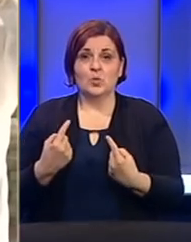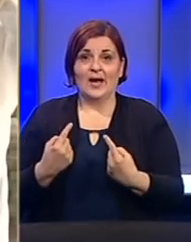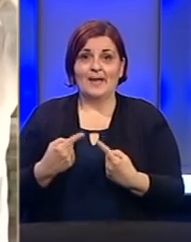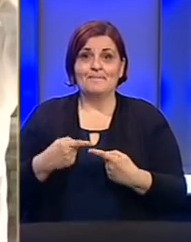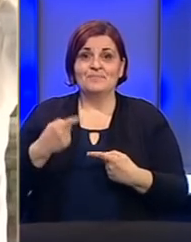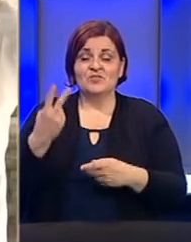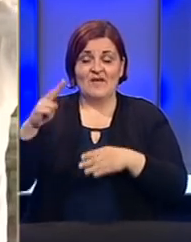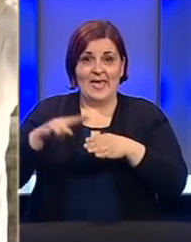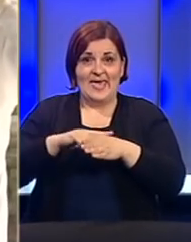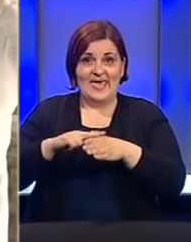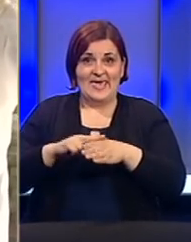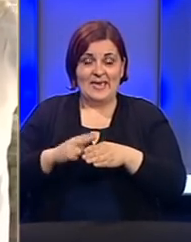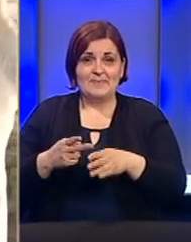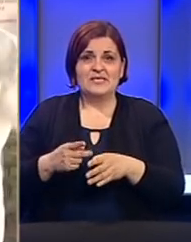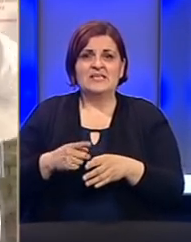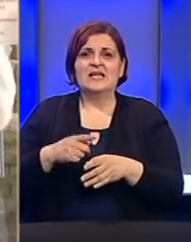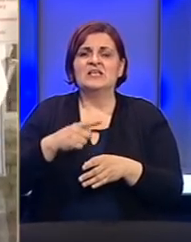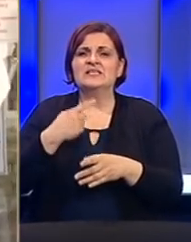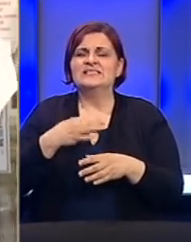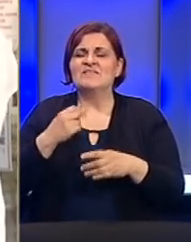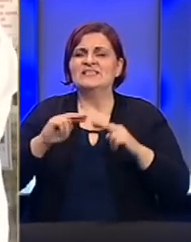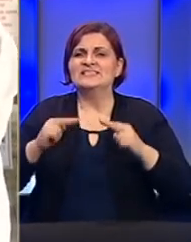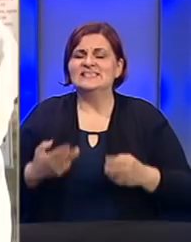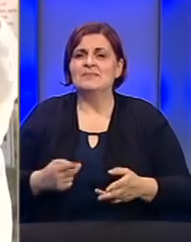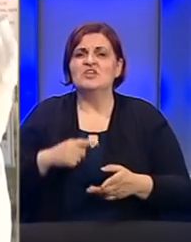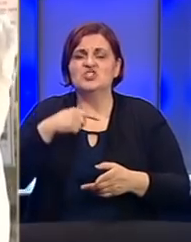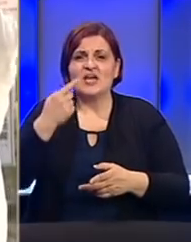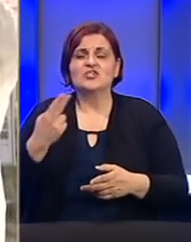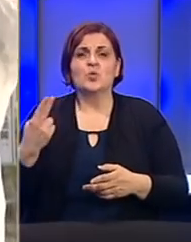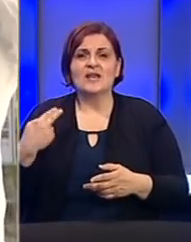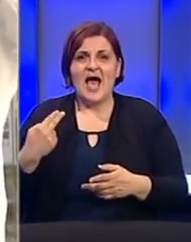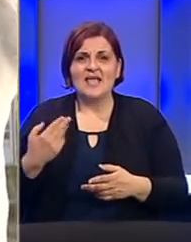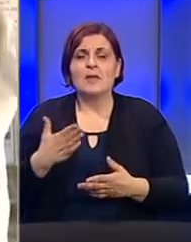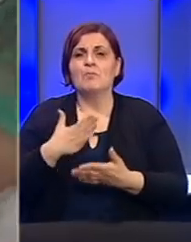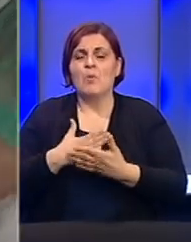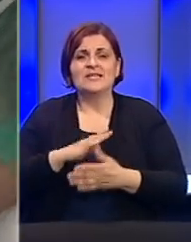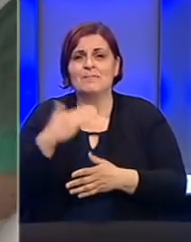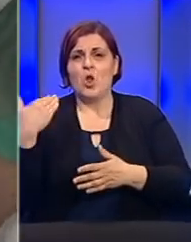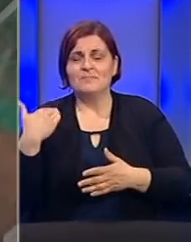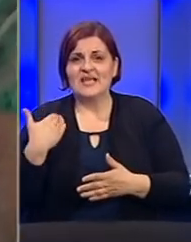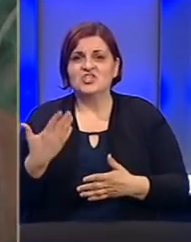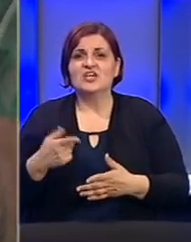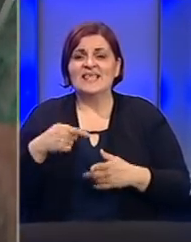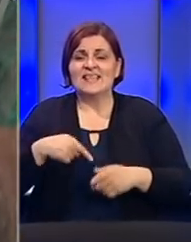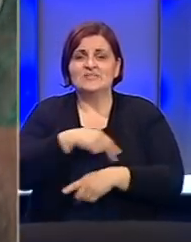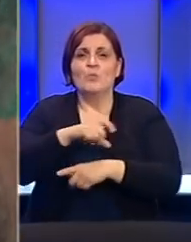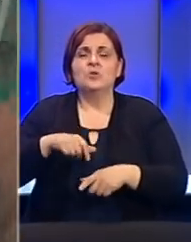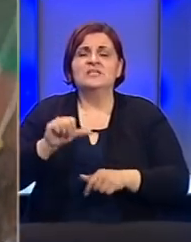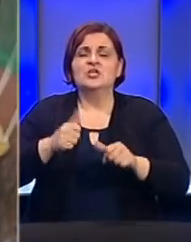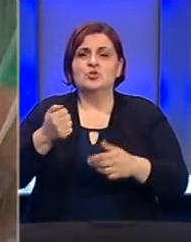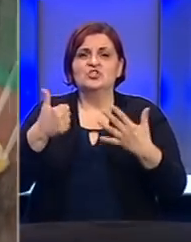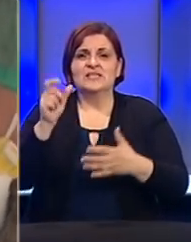Tokom dva mjeseca cilj je bio neopteretiti zdravstveni sistem, što je, kažu, nadležni i postignuto. Trenutno se UKC uliječi 160